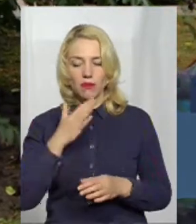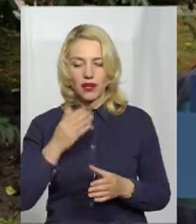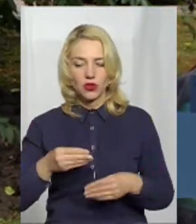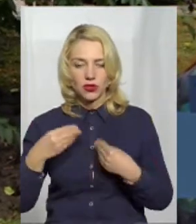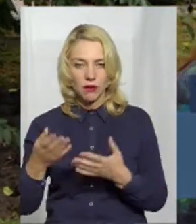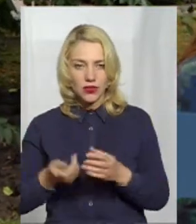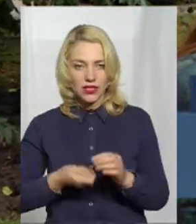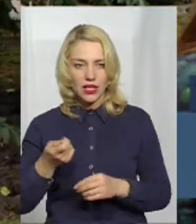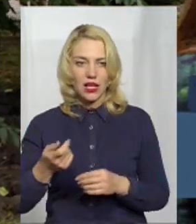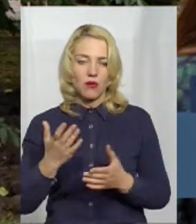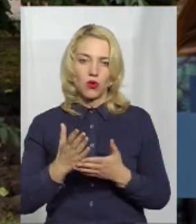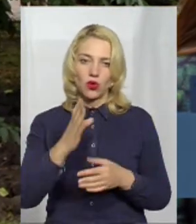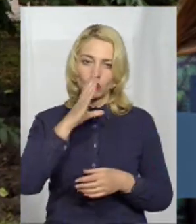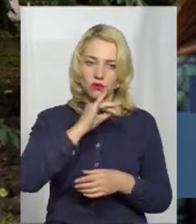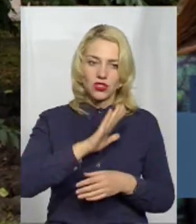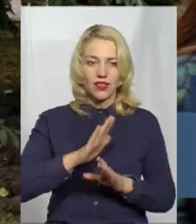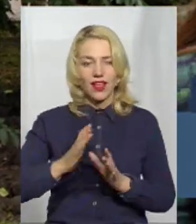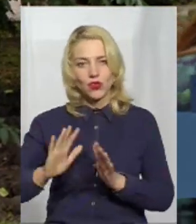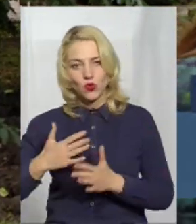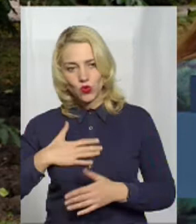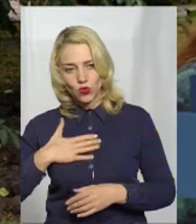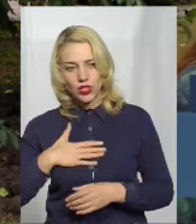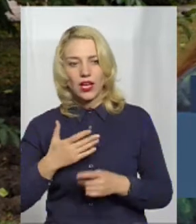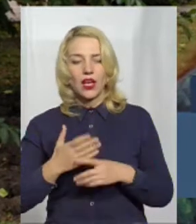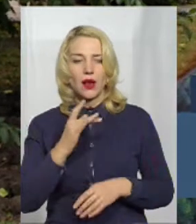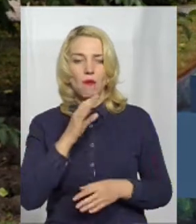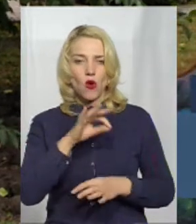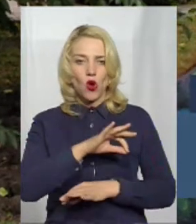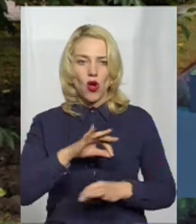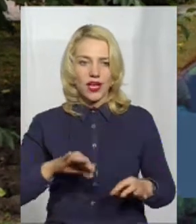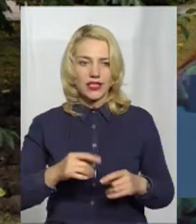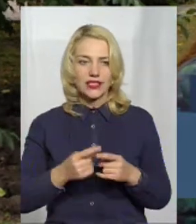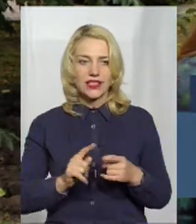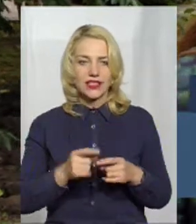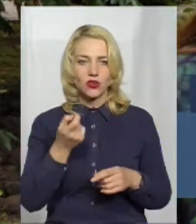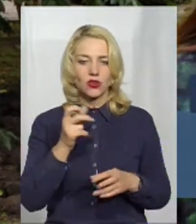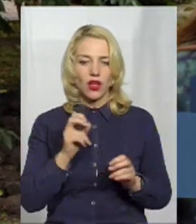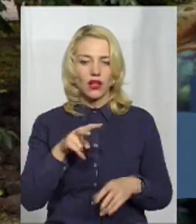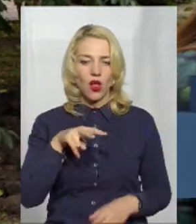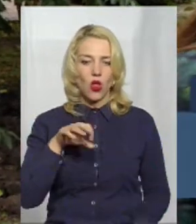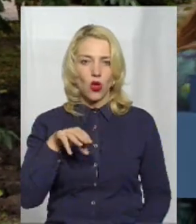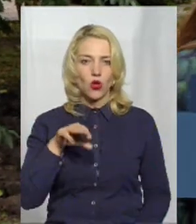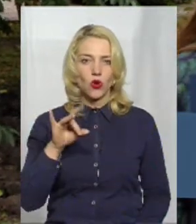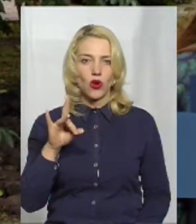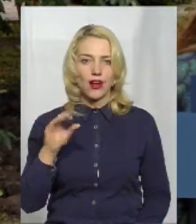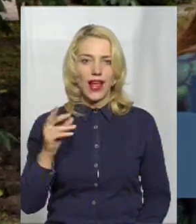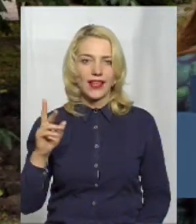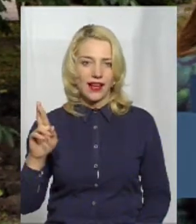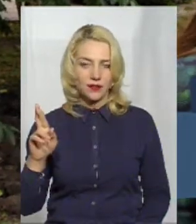успішні, так і не дуже. Відверто скажу, проєкт, в свою чергу, це трохи лотерея. Як вийде,